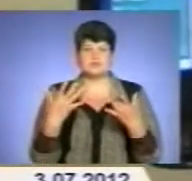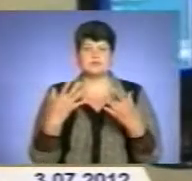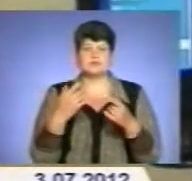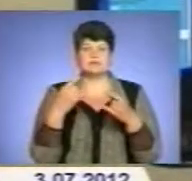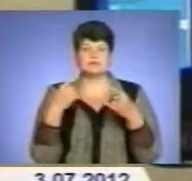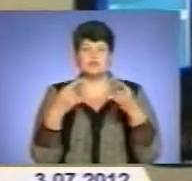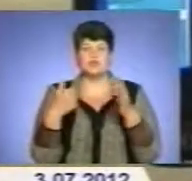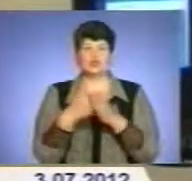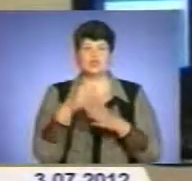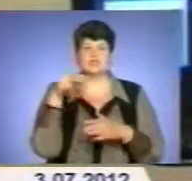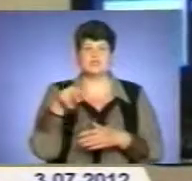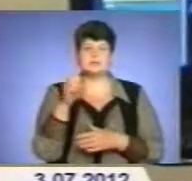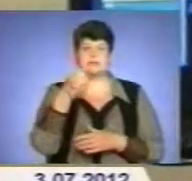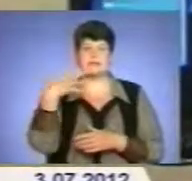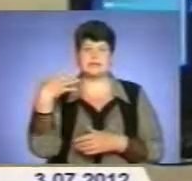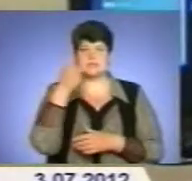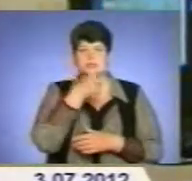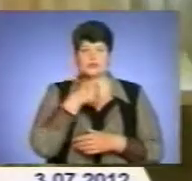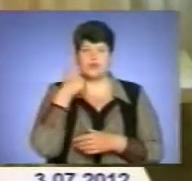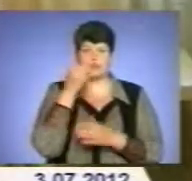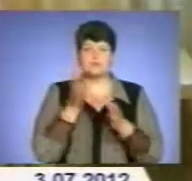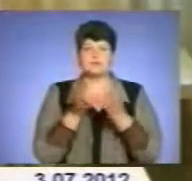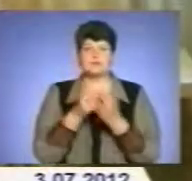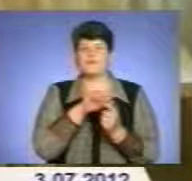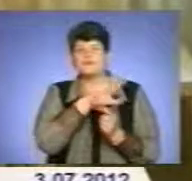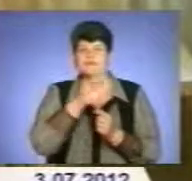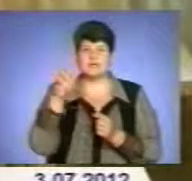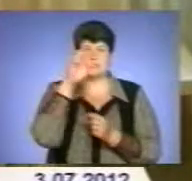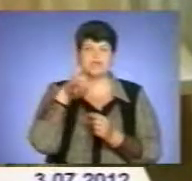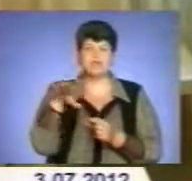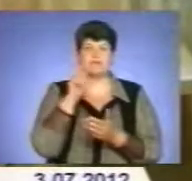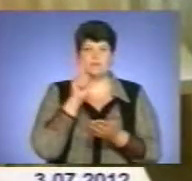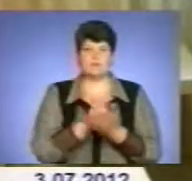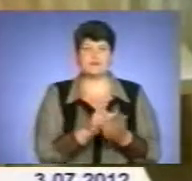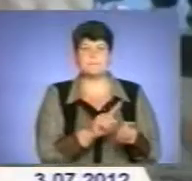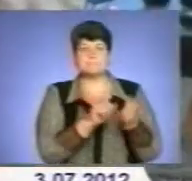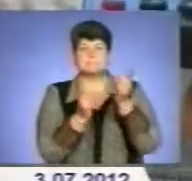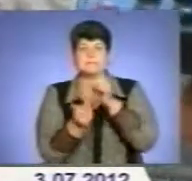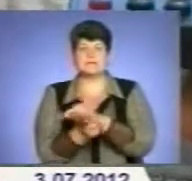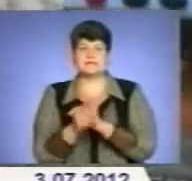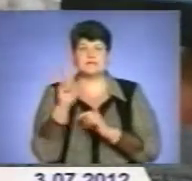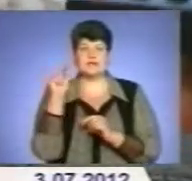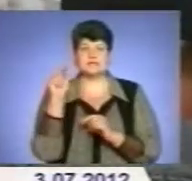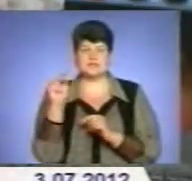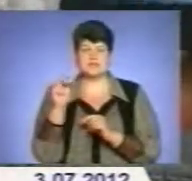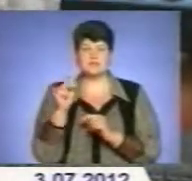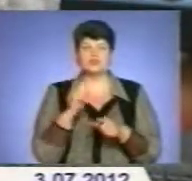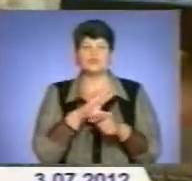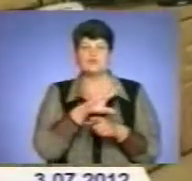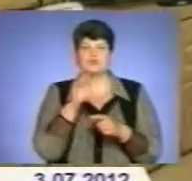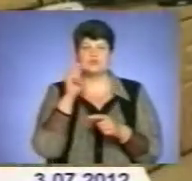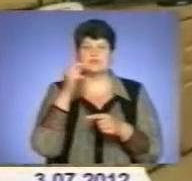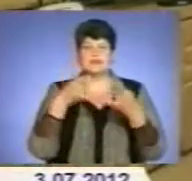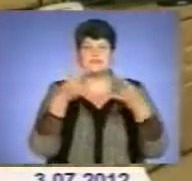2015 року, за підрахунками Держкомтелерадіо, уся країна має перейти на цифру. Як тільки це станеться, українські телеприймачі від